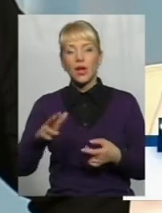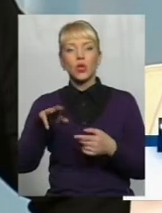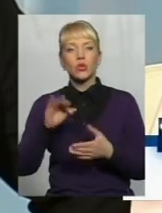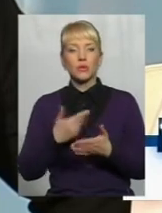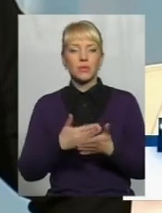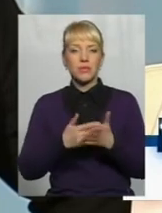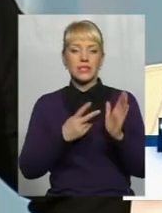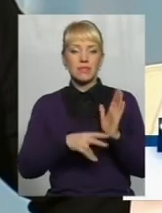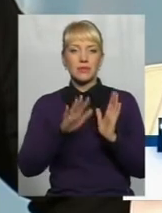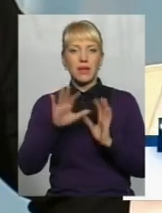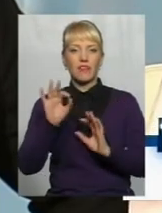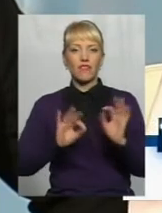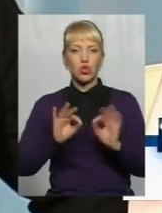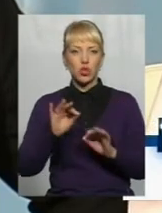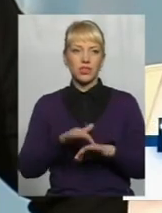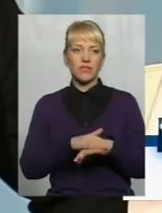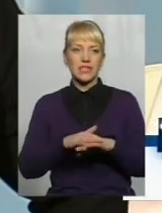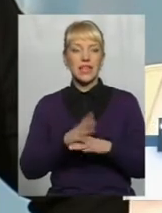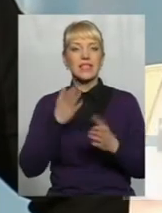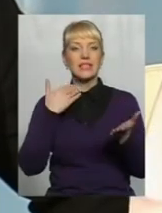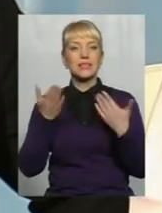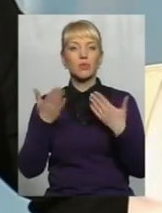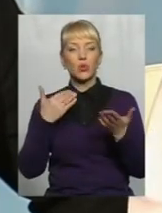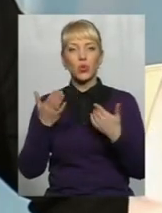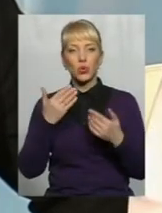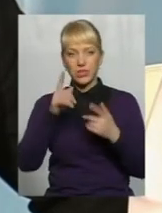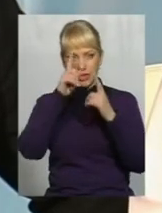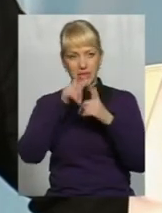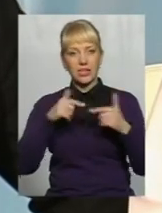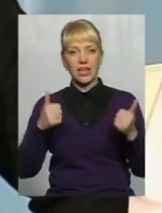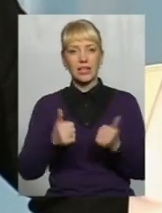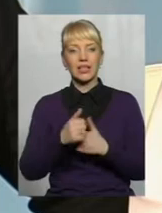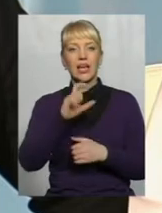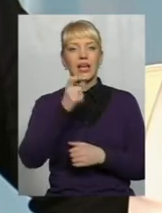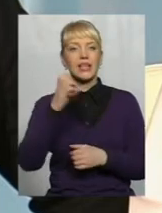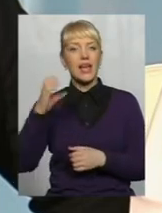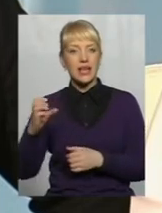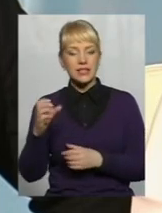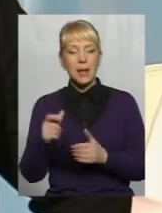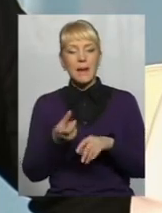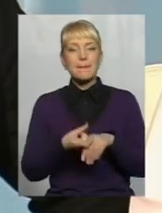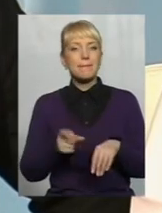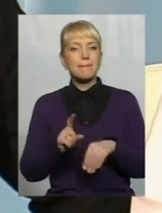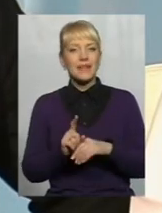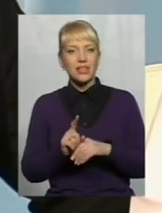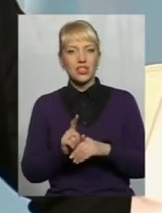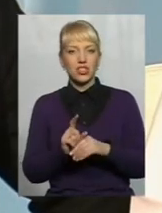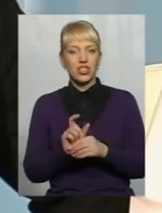85% населення спілкуються з країнами євроспільноти Більш тісно Їздять